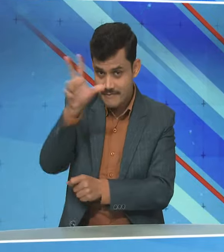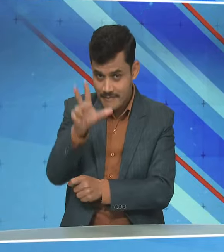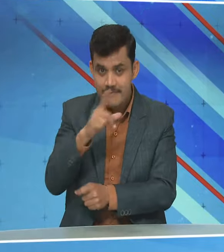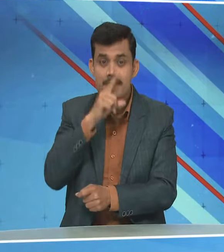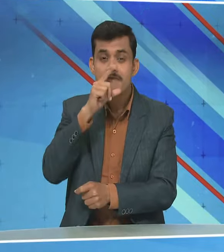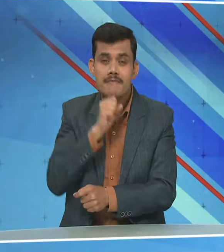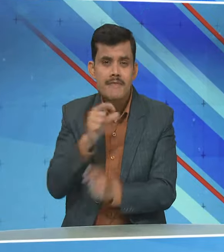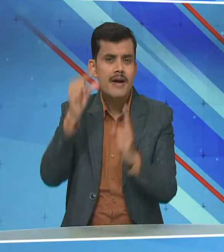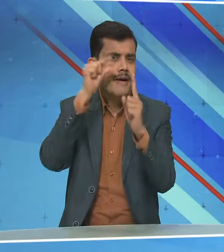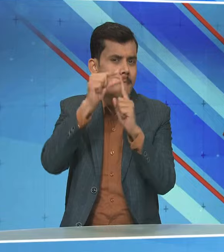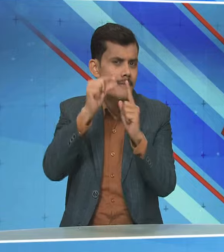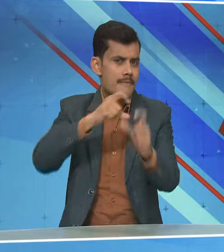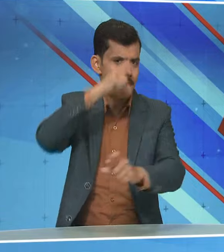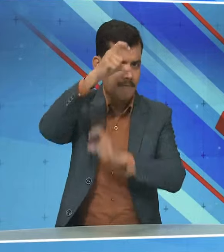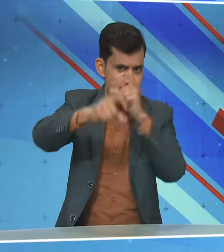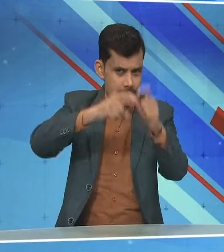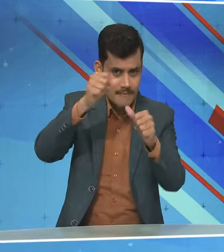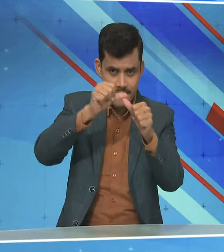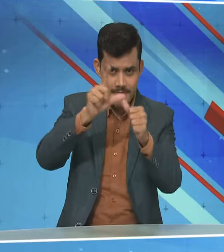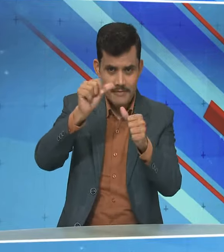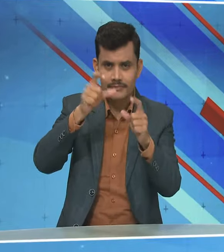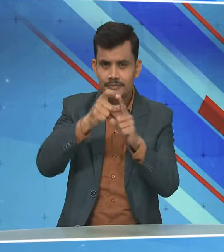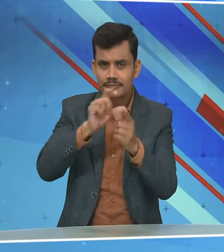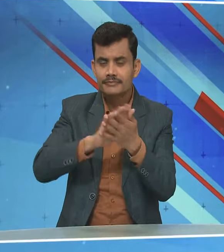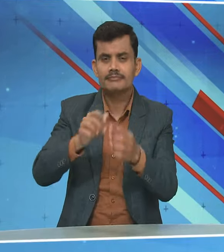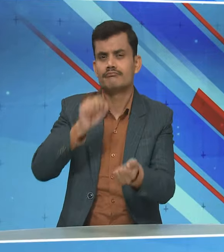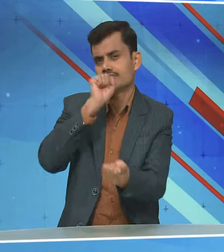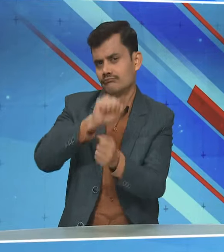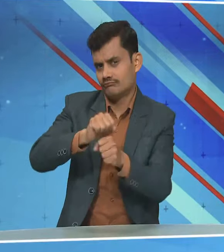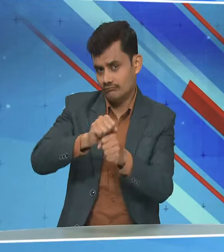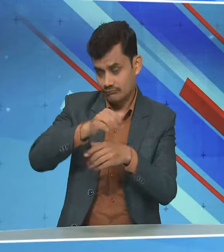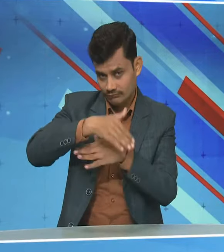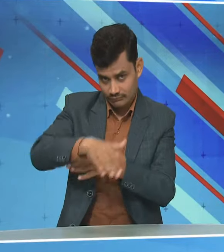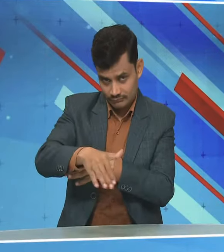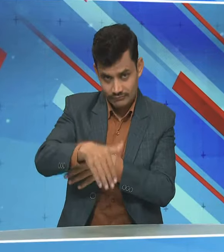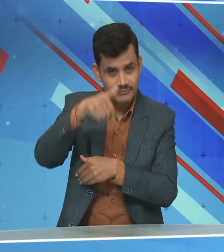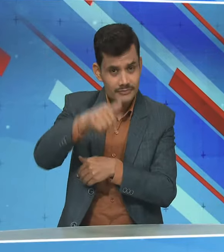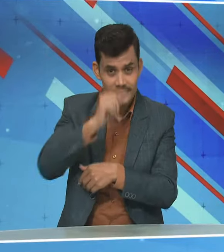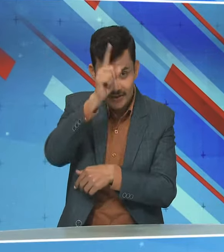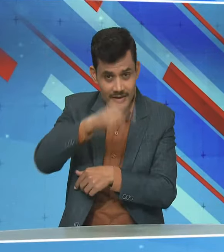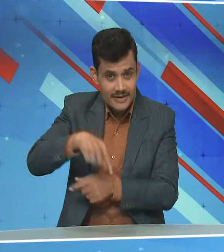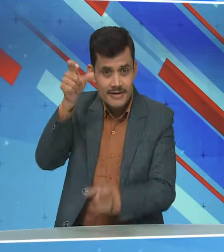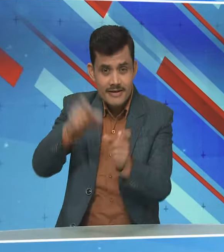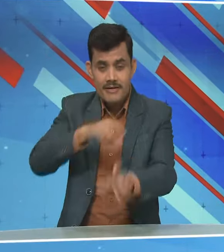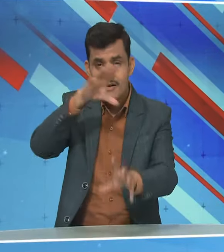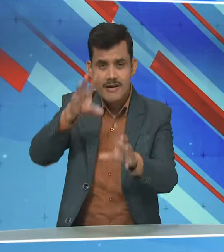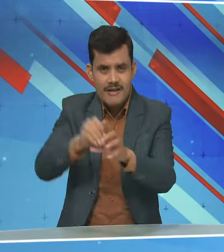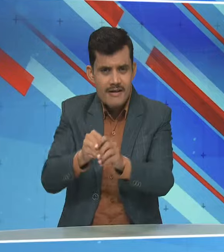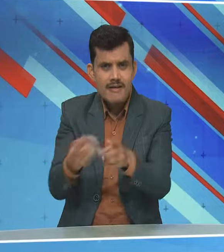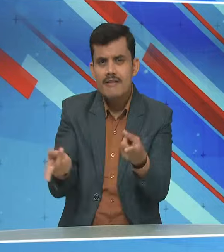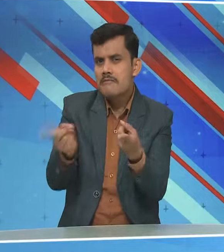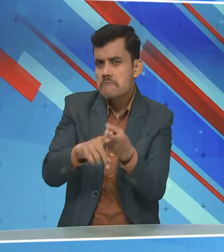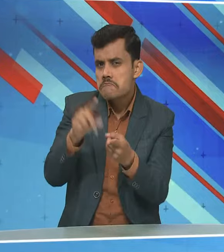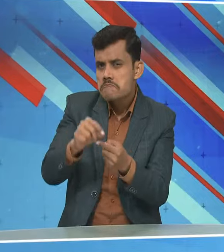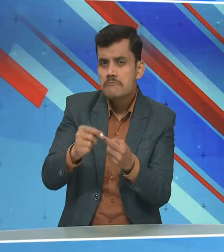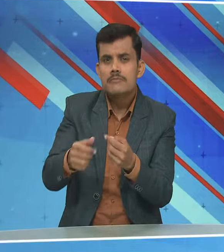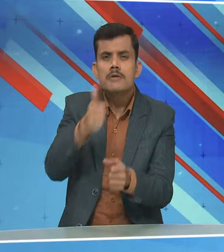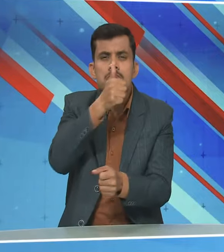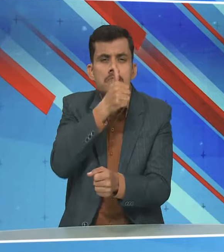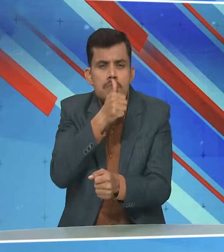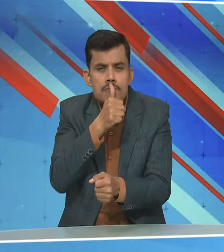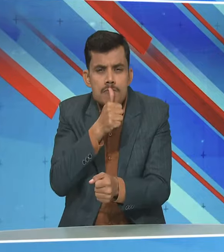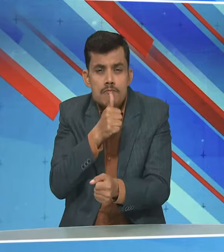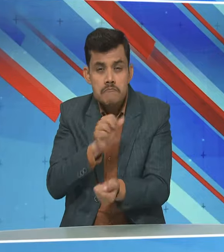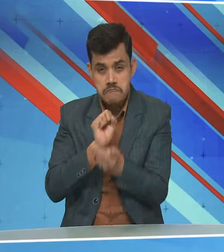की एक निजी कमपनी अल दहरा के साथ काम कर रहे थे इन भारतिय नागरिकों को कथित तोर पर जासूसी के एक